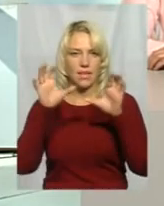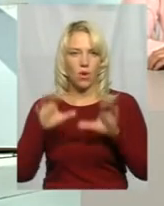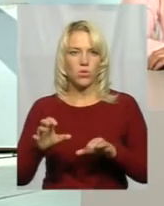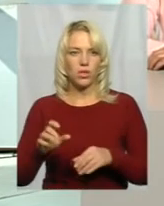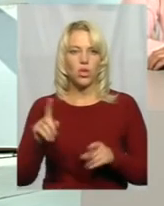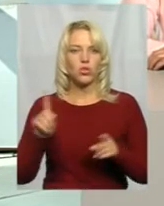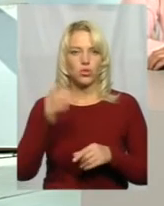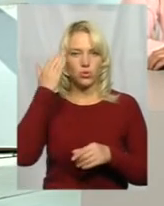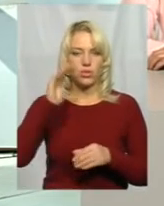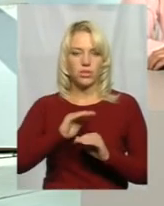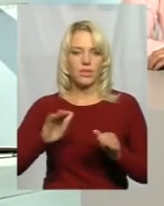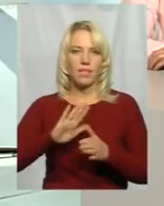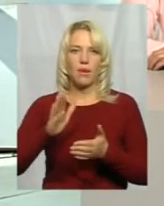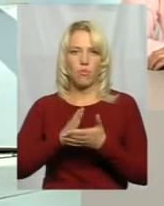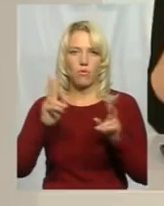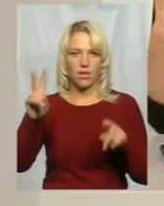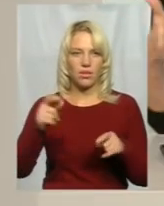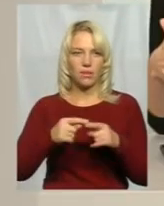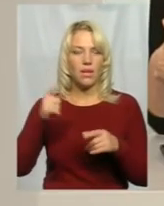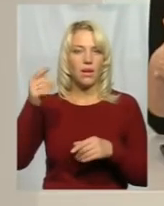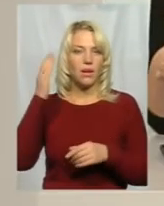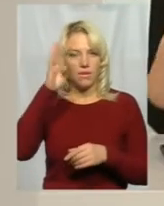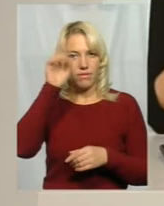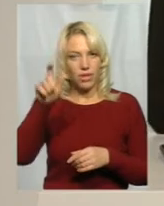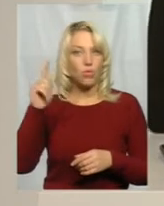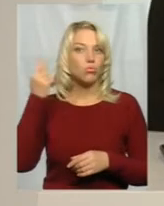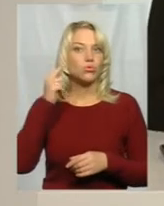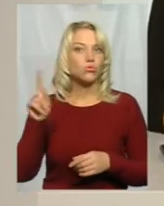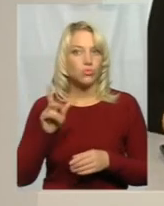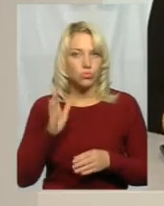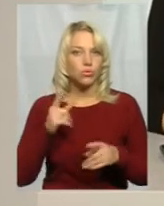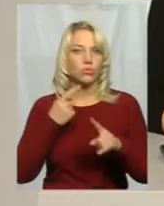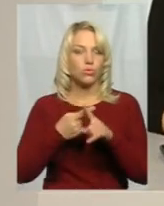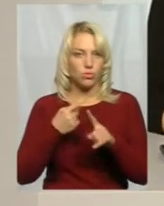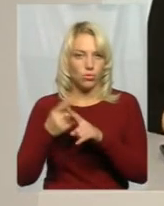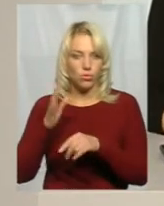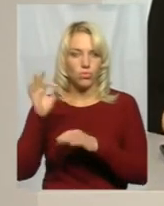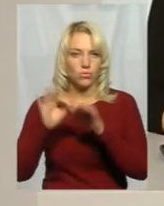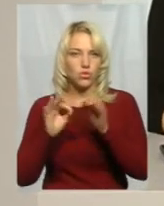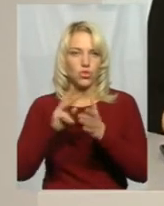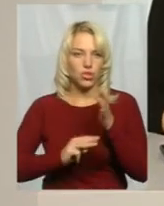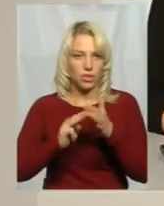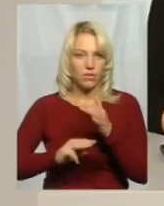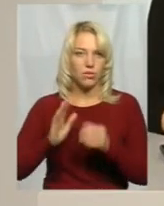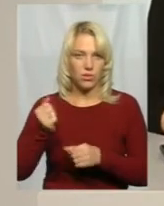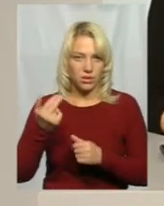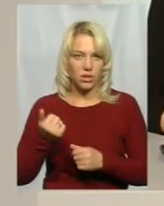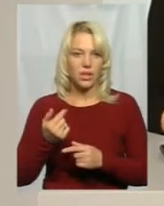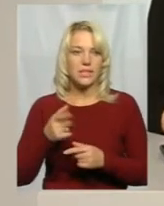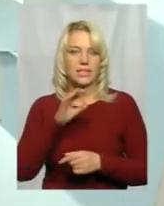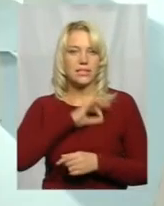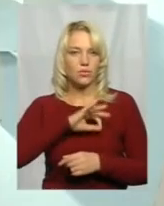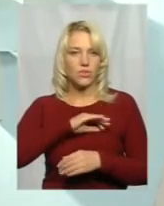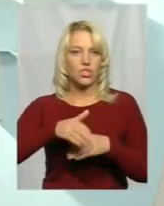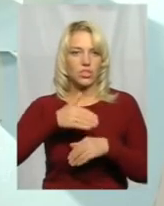«Чужих дітей не буває». Тобто він почув про те, що будуть накладатися ще додатково відсотки? Так, додатково відсотки іменно застосування